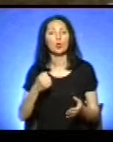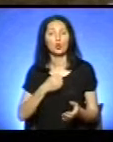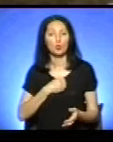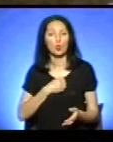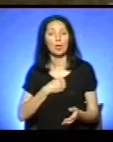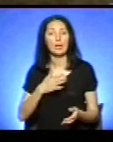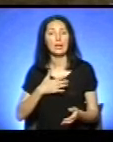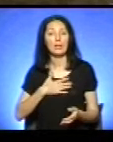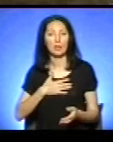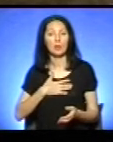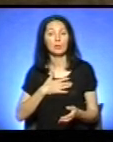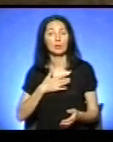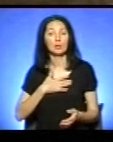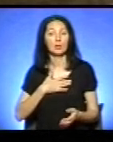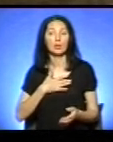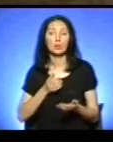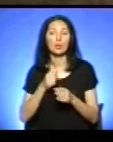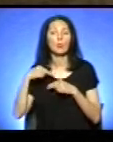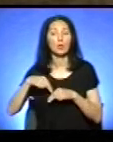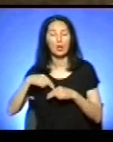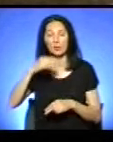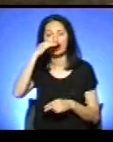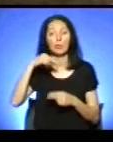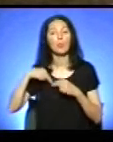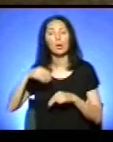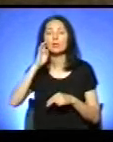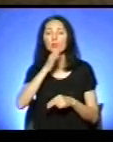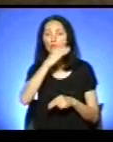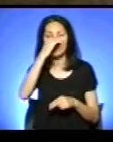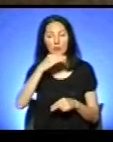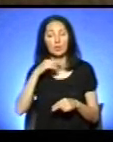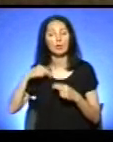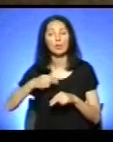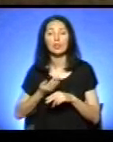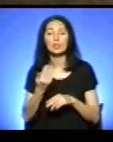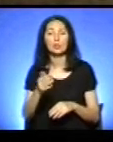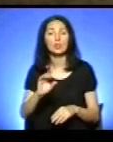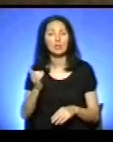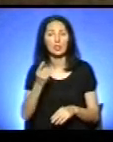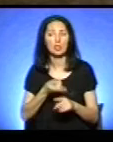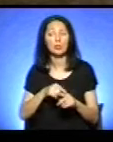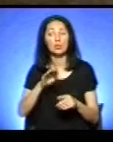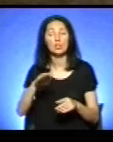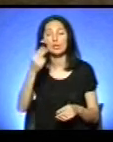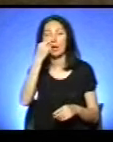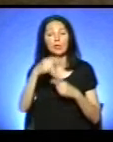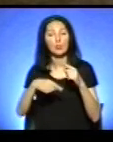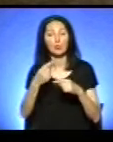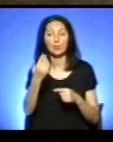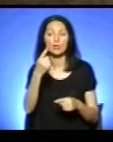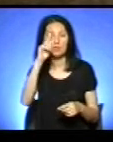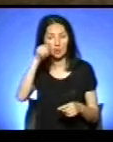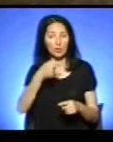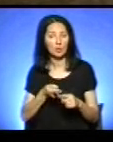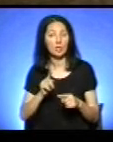нам, нашої праці, праці батьків, праці тої дитини, бо ті діти адаптовані, вони знають, як себе поводити,